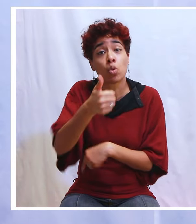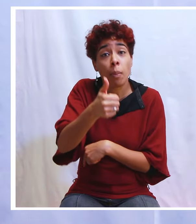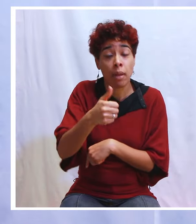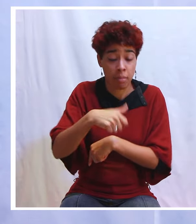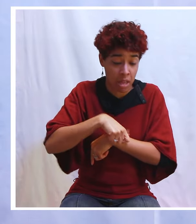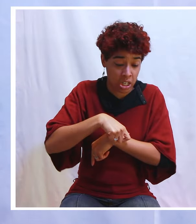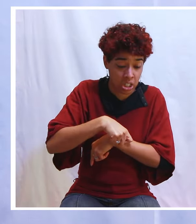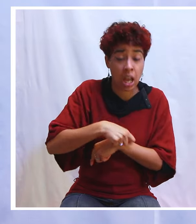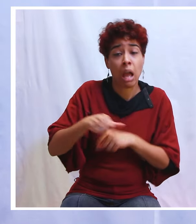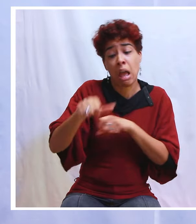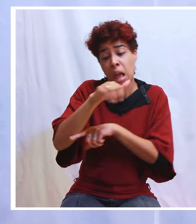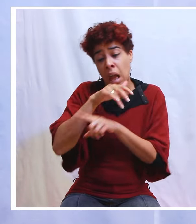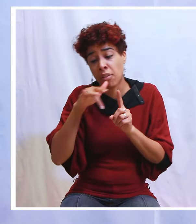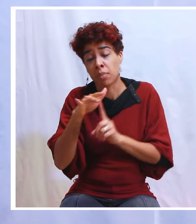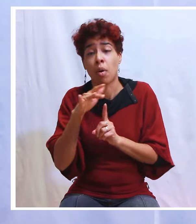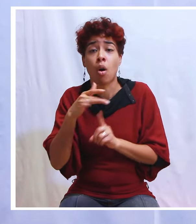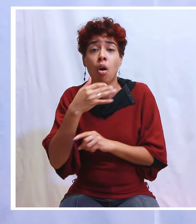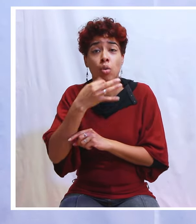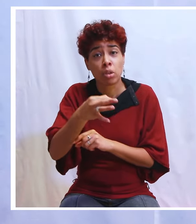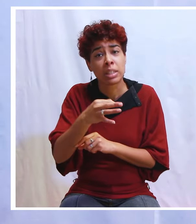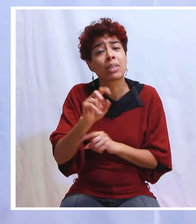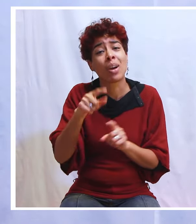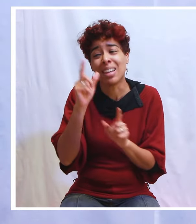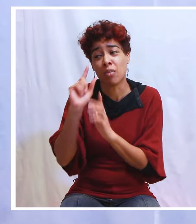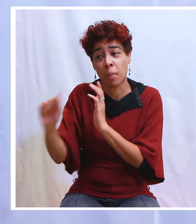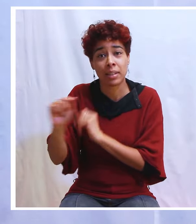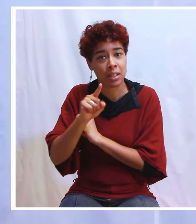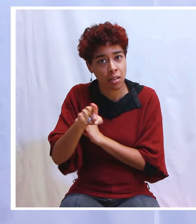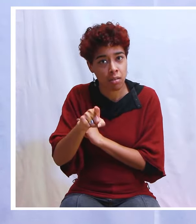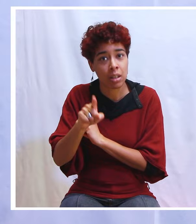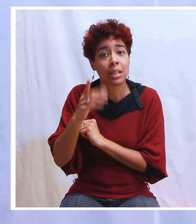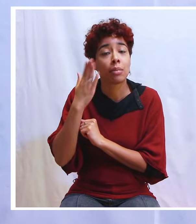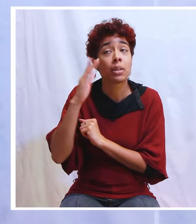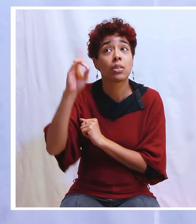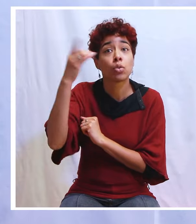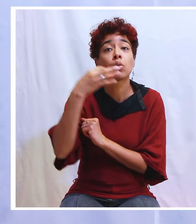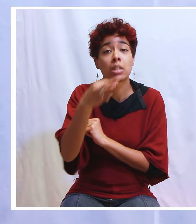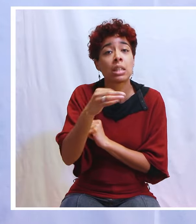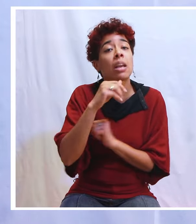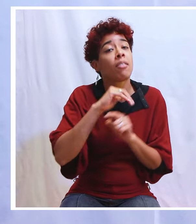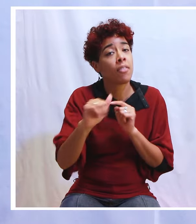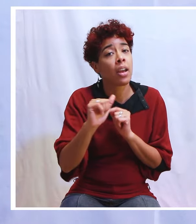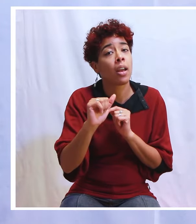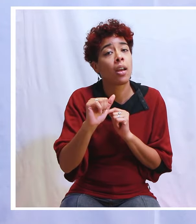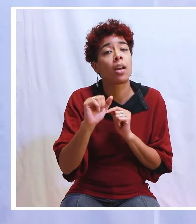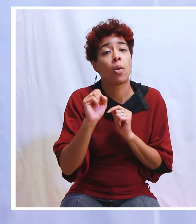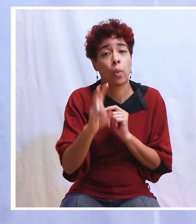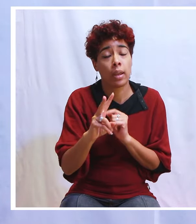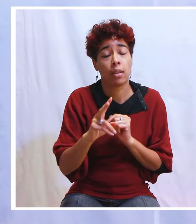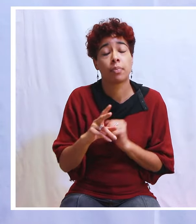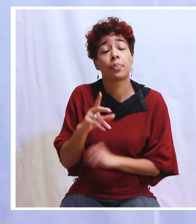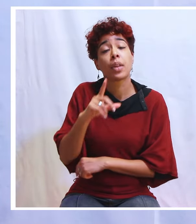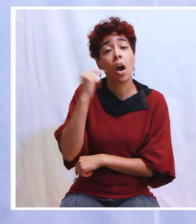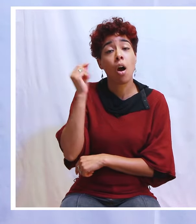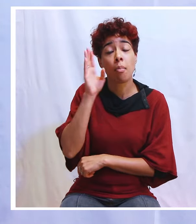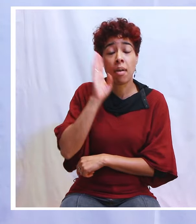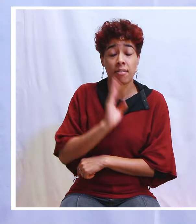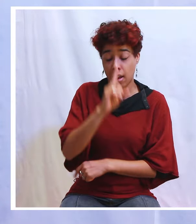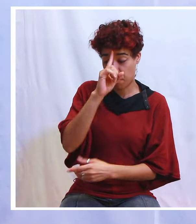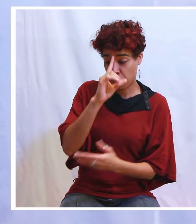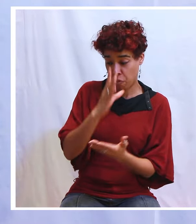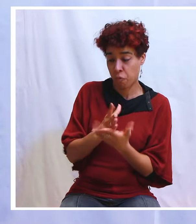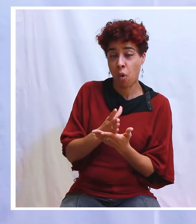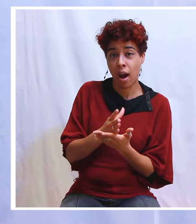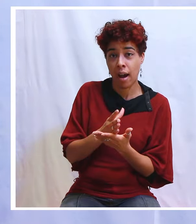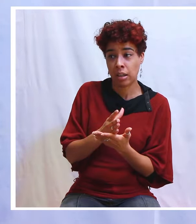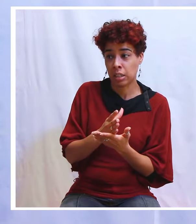à ta chair, ni au monde, de te dicter ce que tu dois faire. Un homme de foi, une femme de foi, ne se repose pas sur